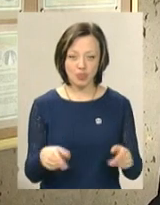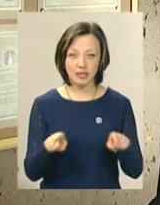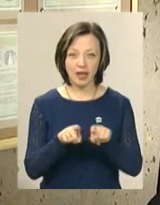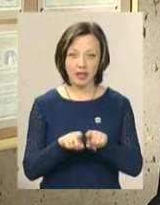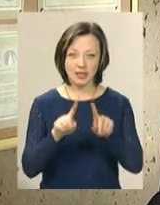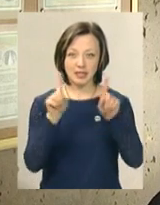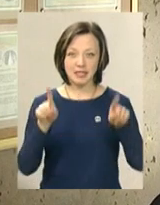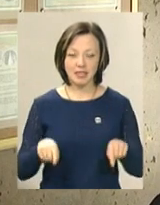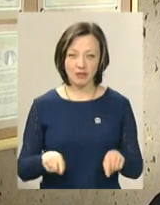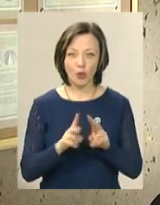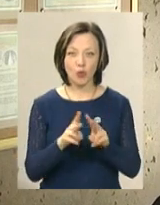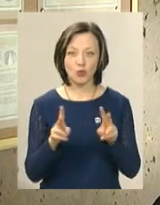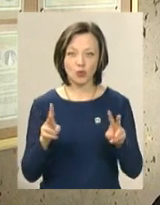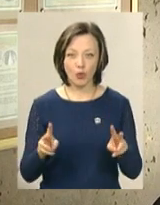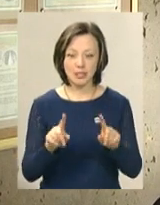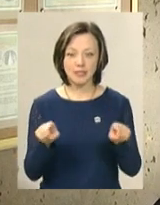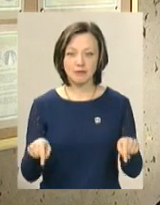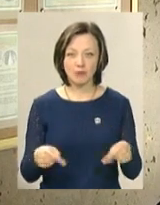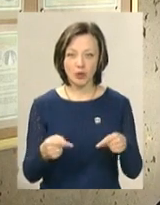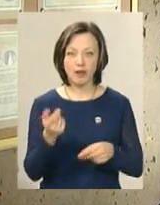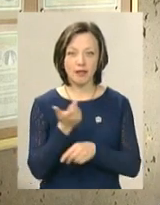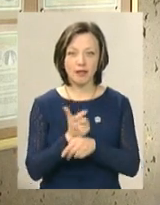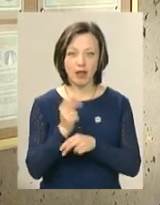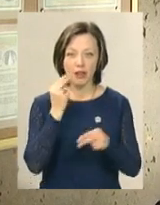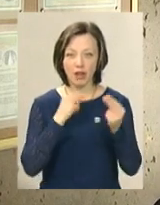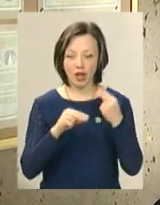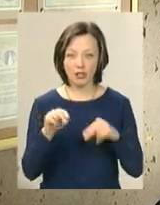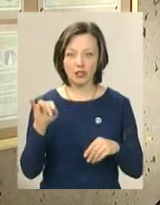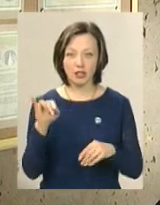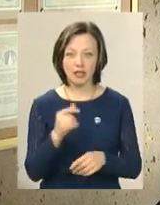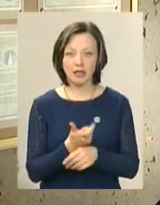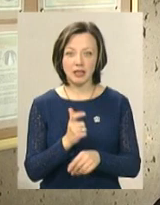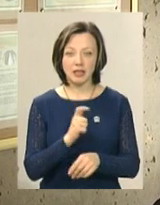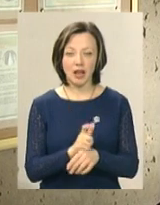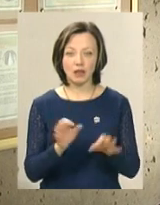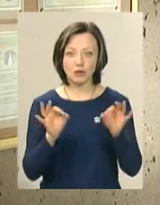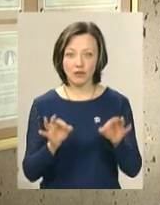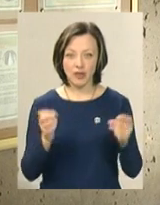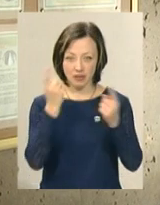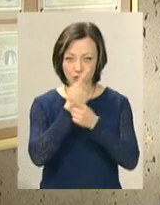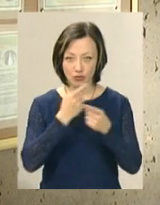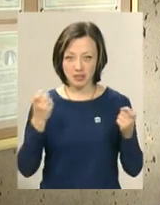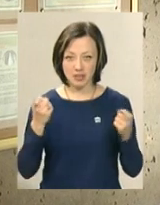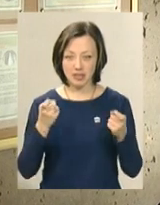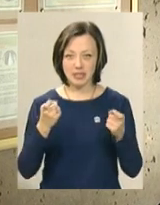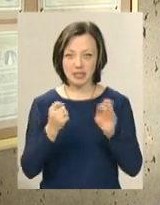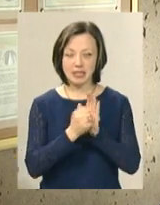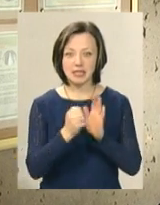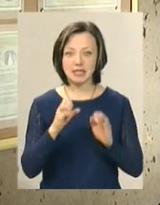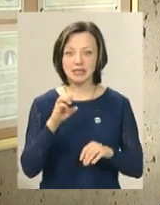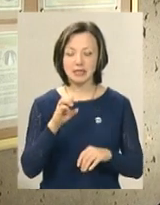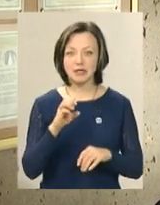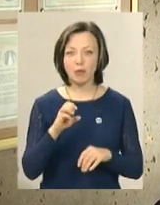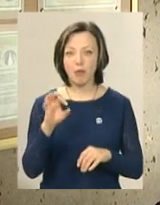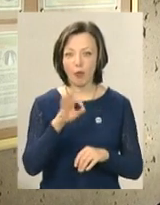сертифікати для тих, хто створить найкращі і найдостовірніші інформаційні статті про Меджибіж і